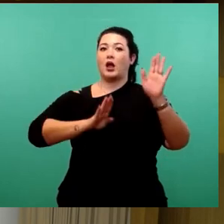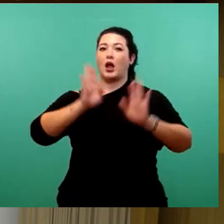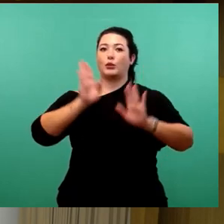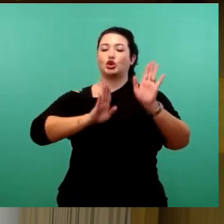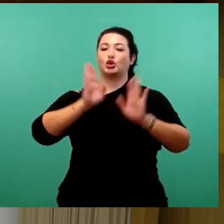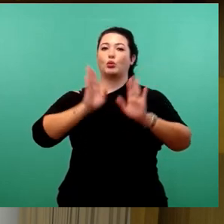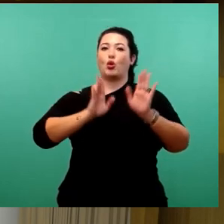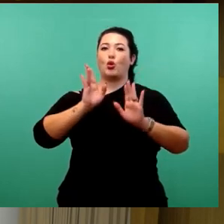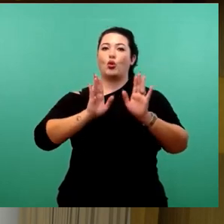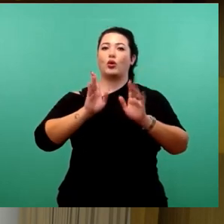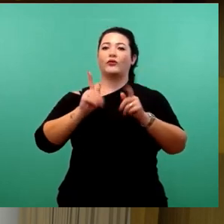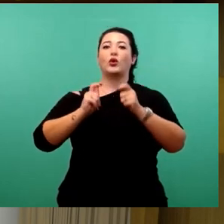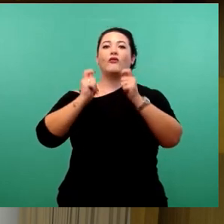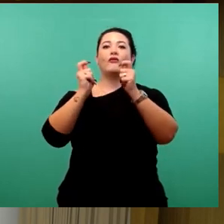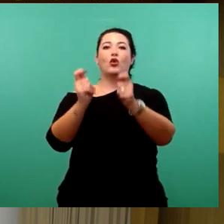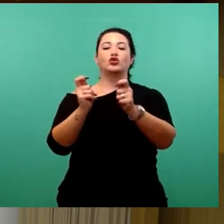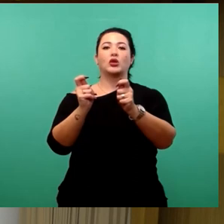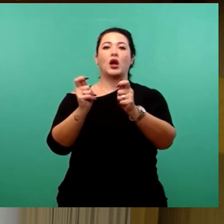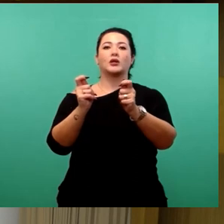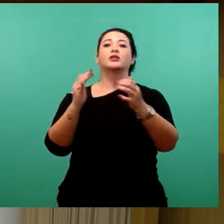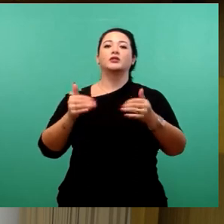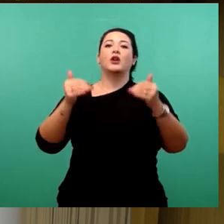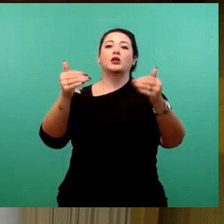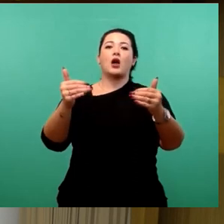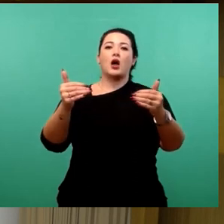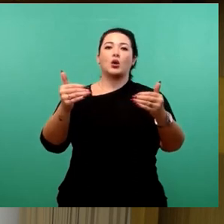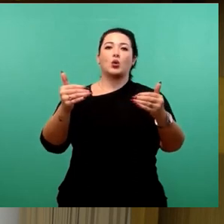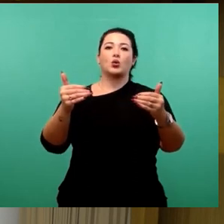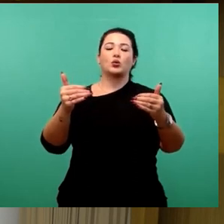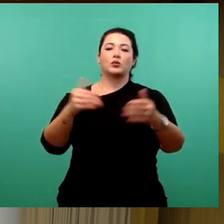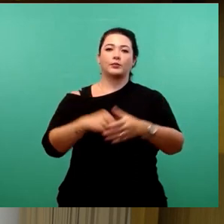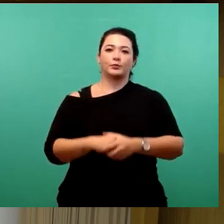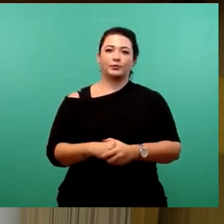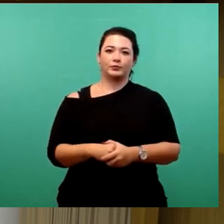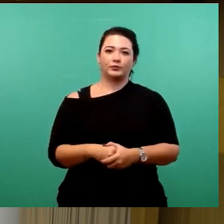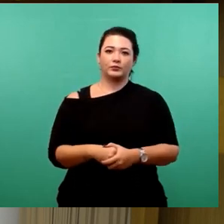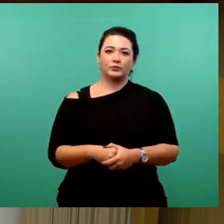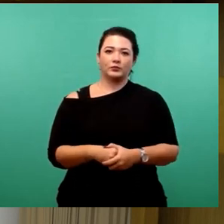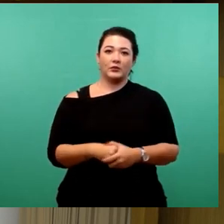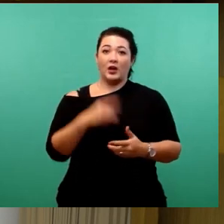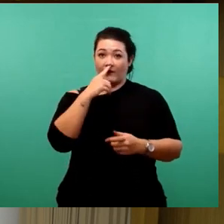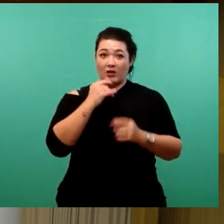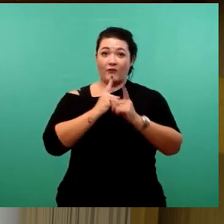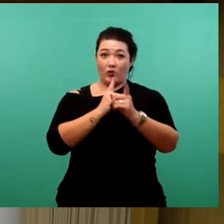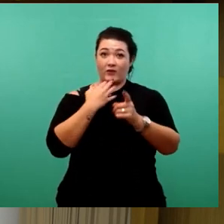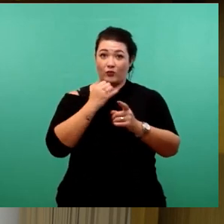Vorschlag jetzt auf Vertagung. Wie beantragt wird, dem folgen möchte, der müsste mit Ja stimmen.